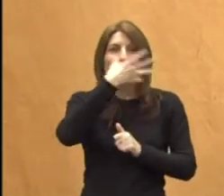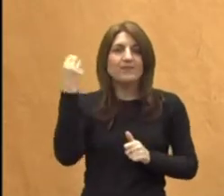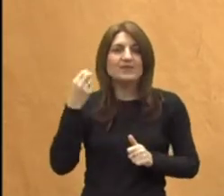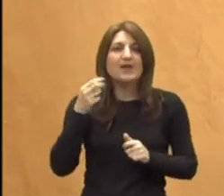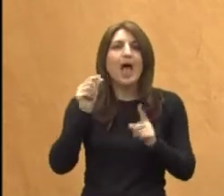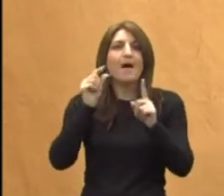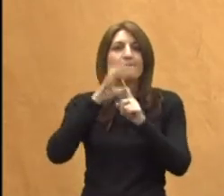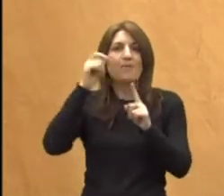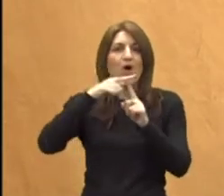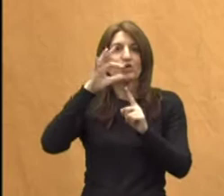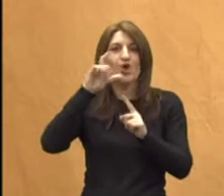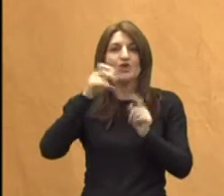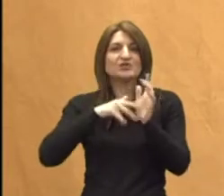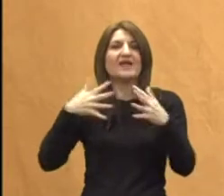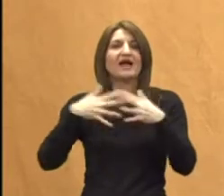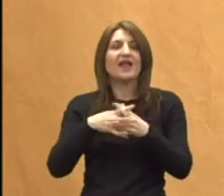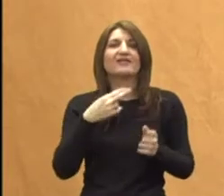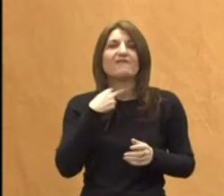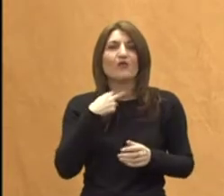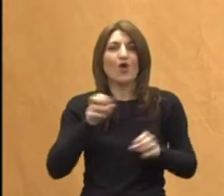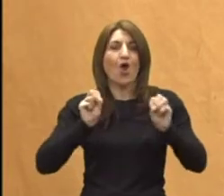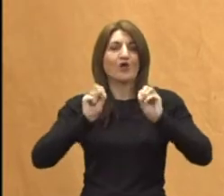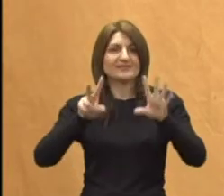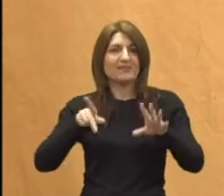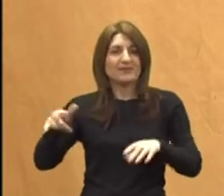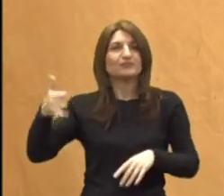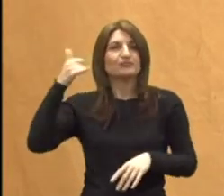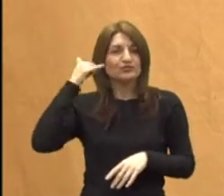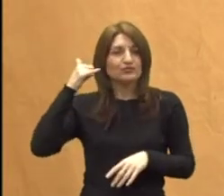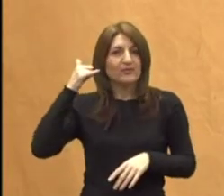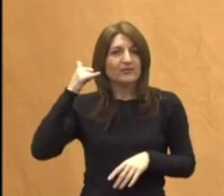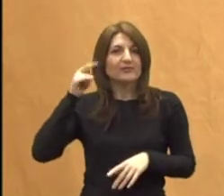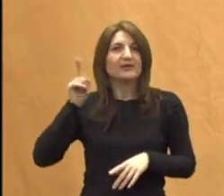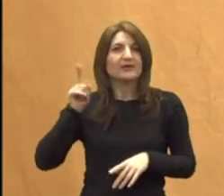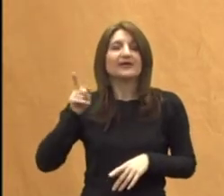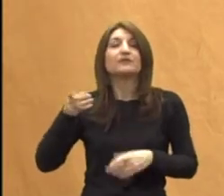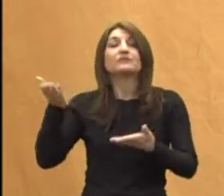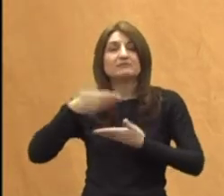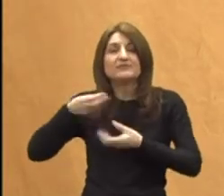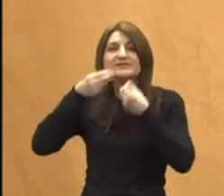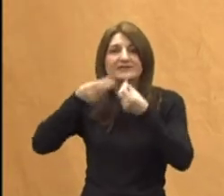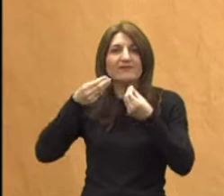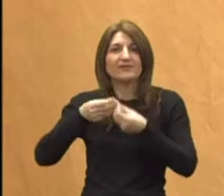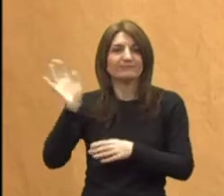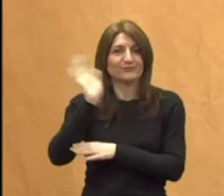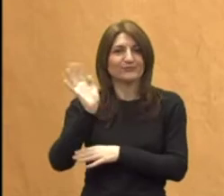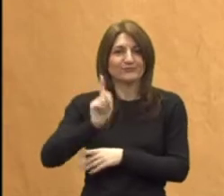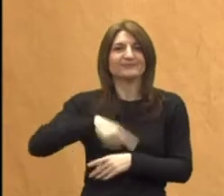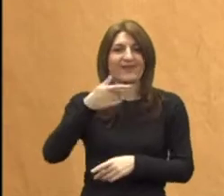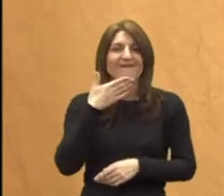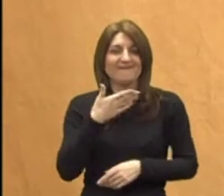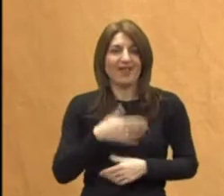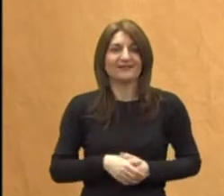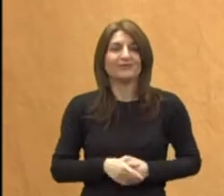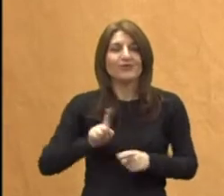potočnica grada Vukovara 18. Nazovite ih i savjetujte se s njima. Doviđenja i hvala vam